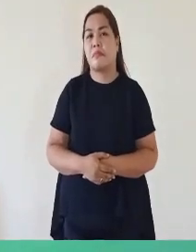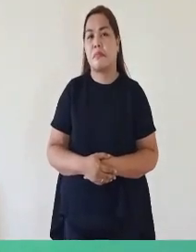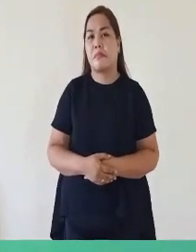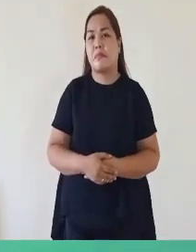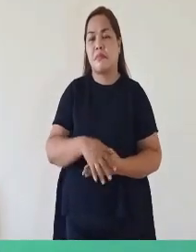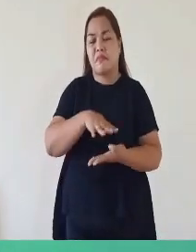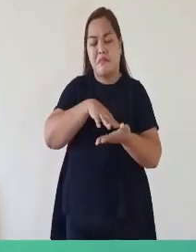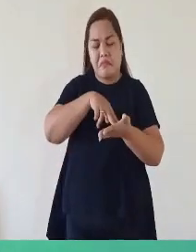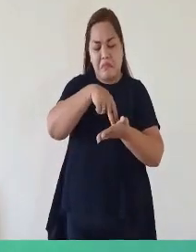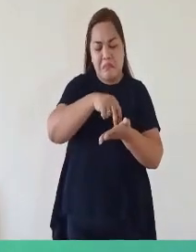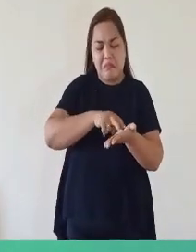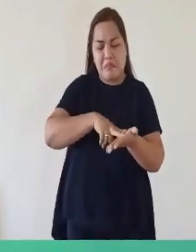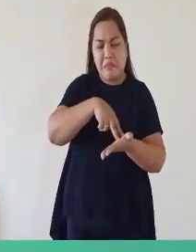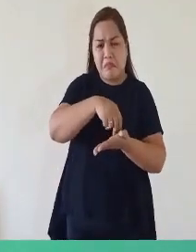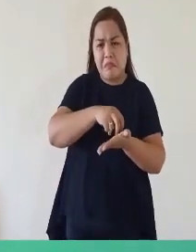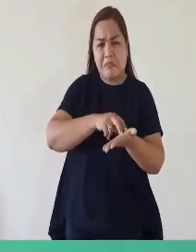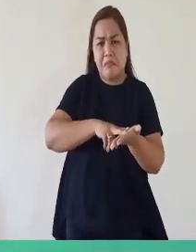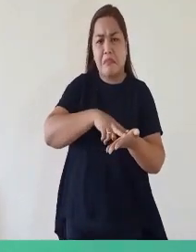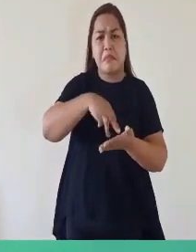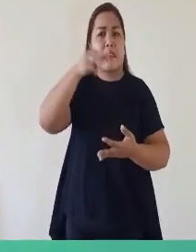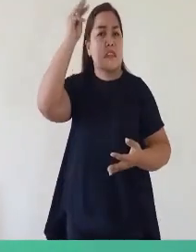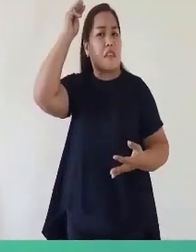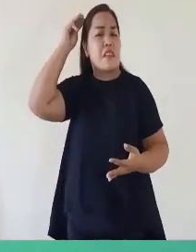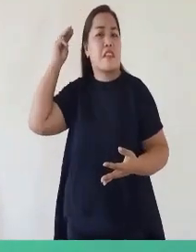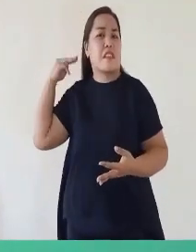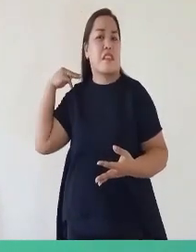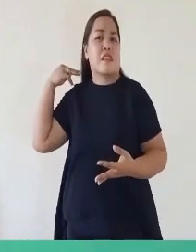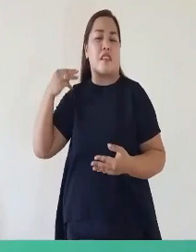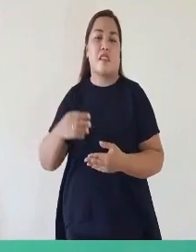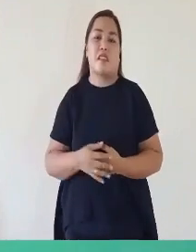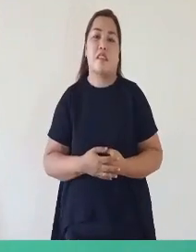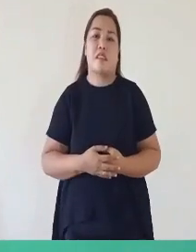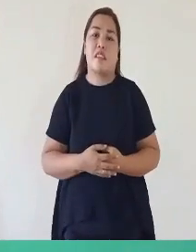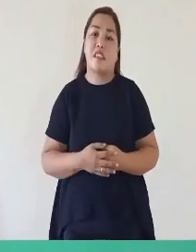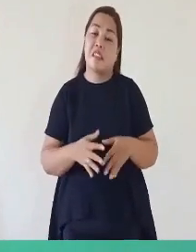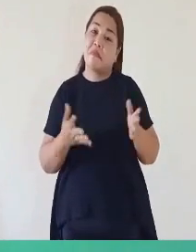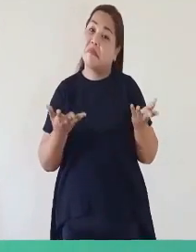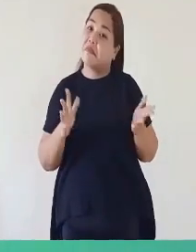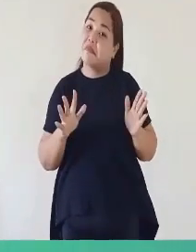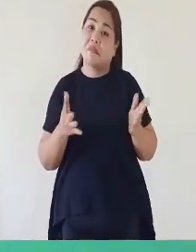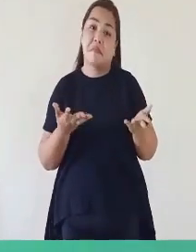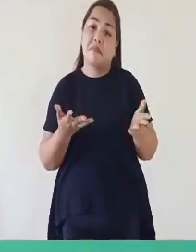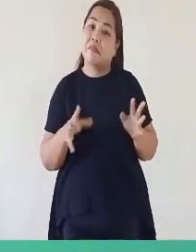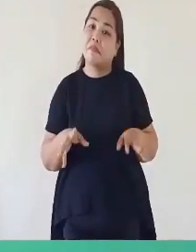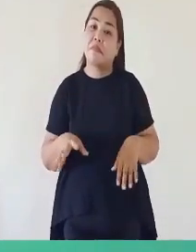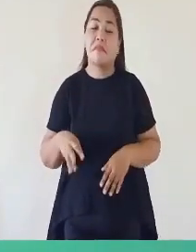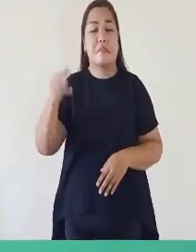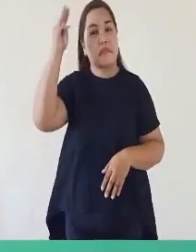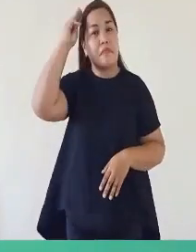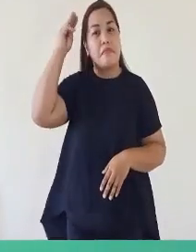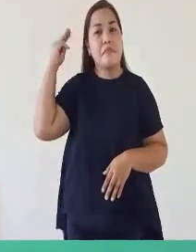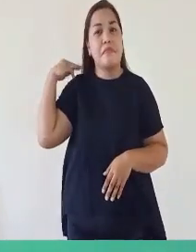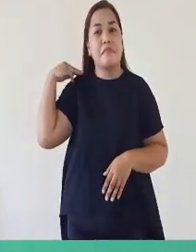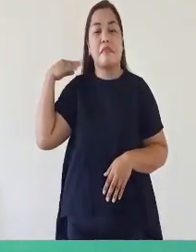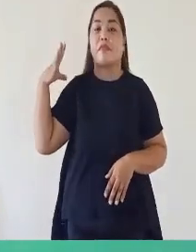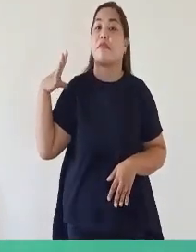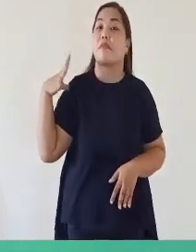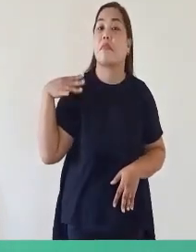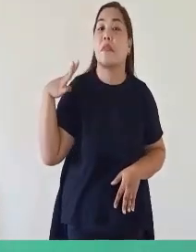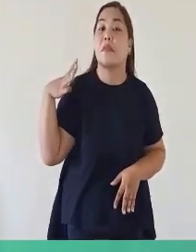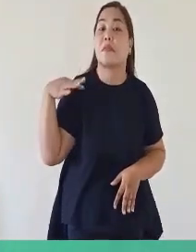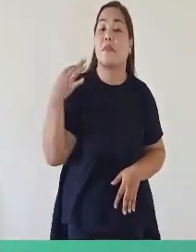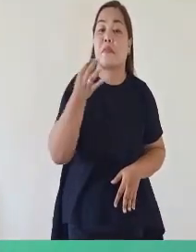Nanglalatang Tanong Ni Maya Wala pa, Maya Mamaya ka na